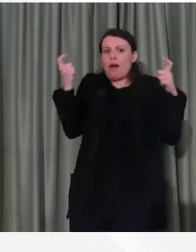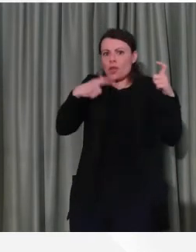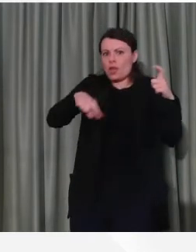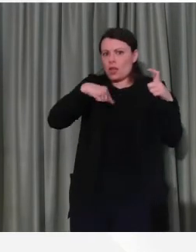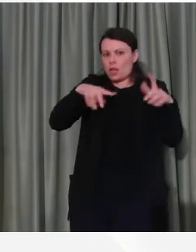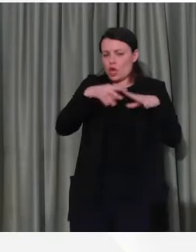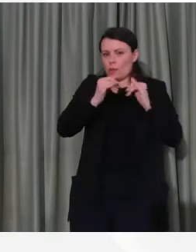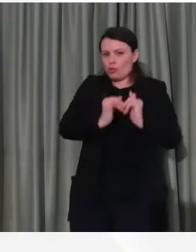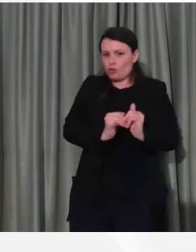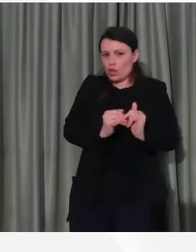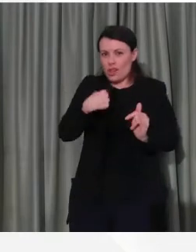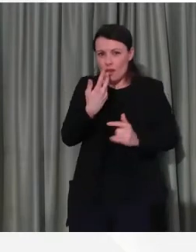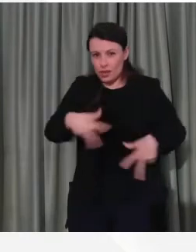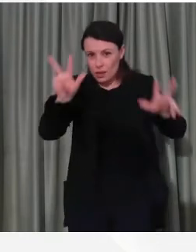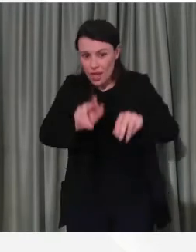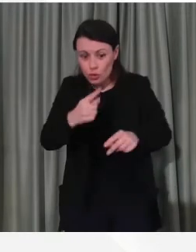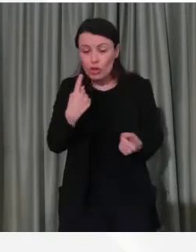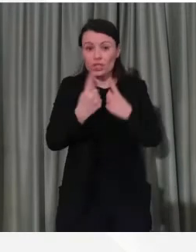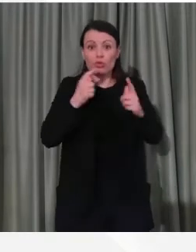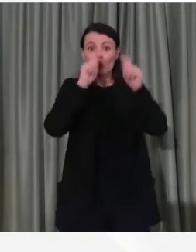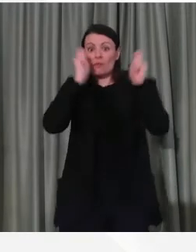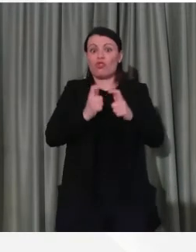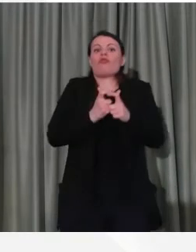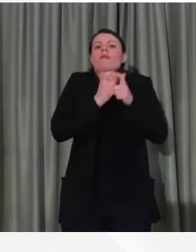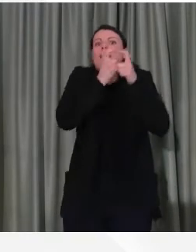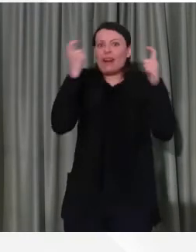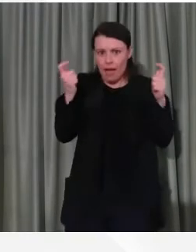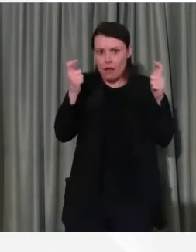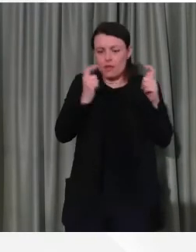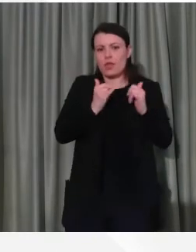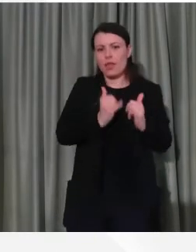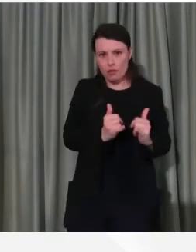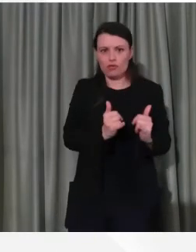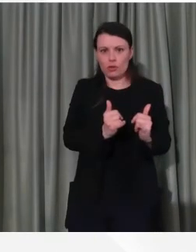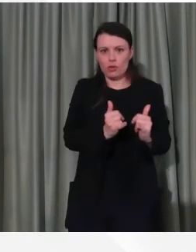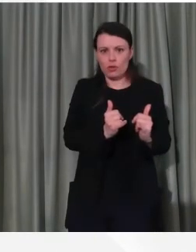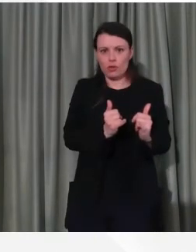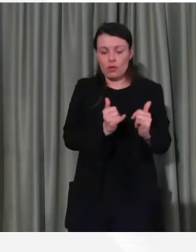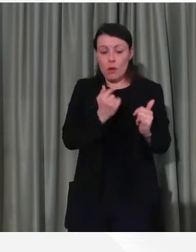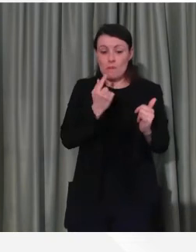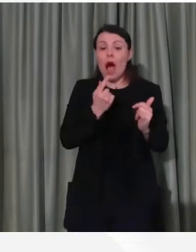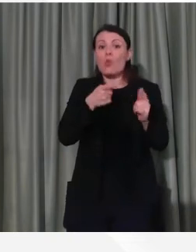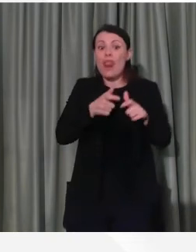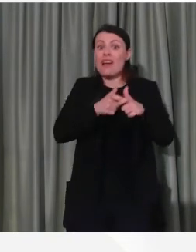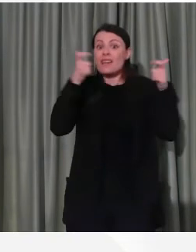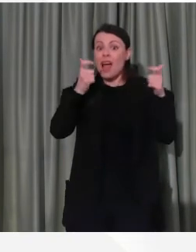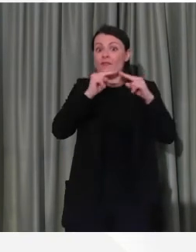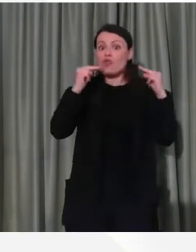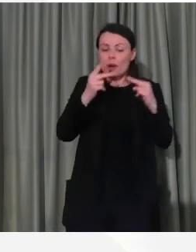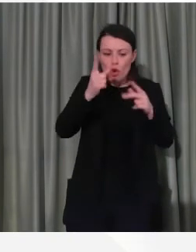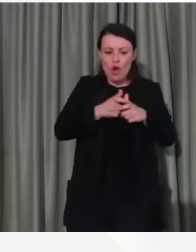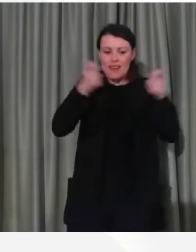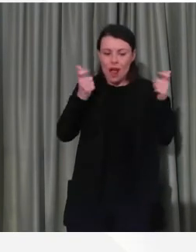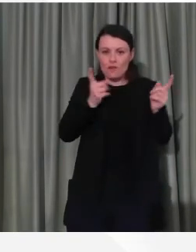questo, usciamo dalla più grave emergenza, perché con questa epidemia noi poi ci dovremo convivere per diverso tempo.